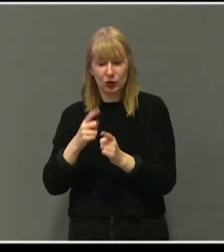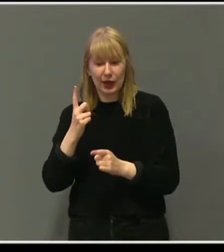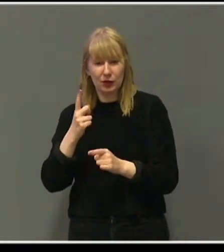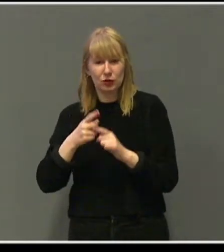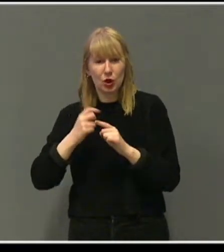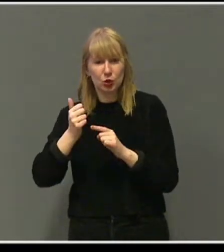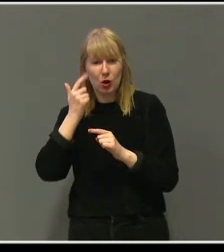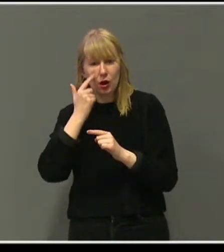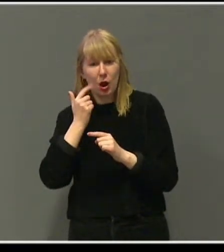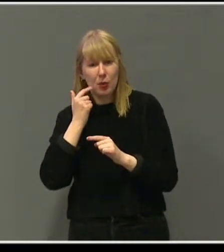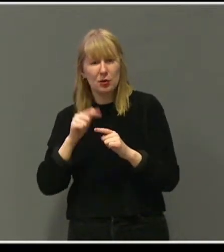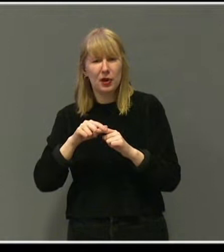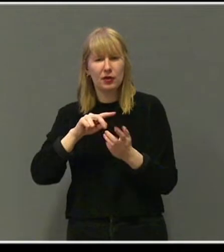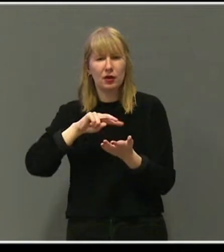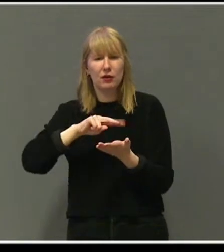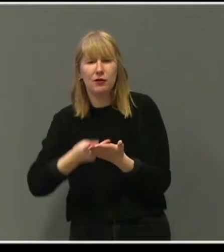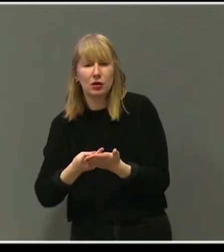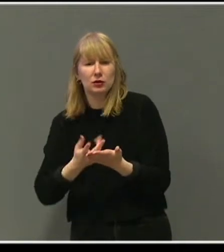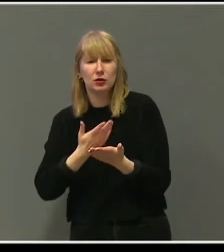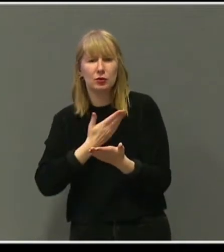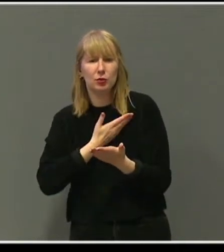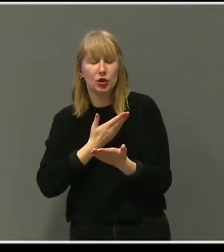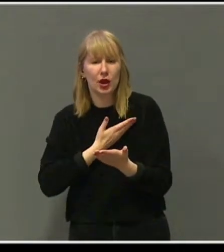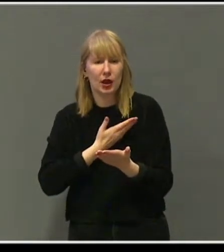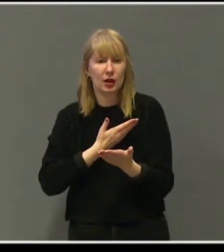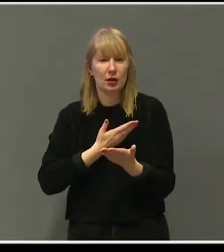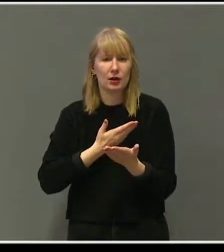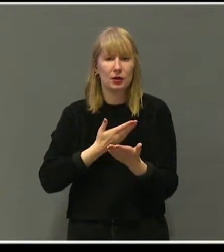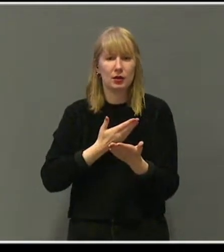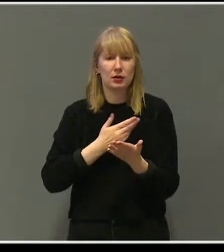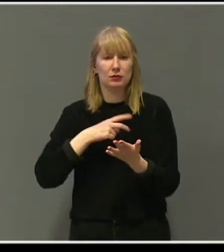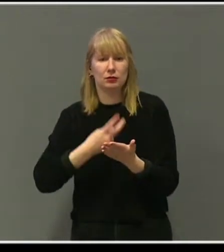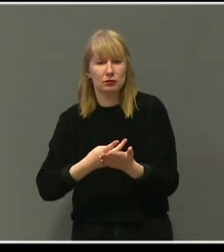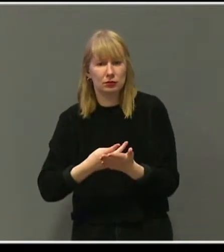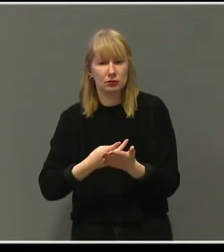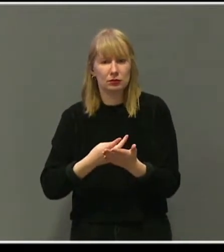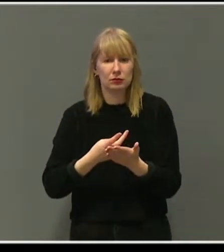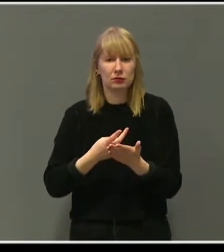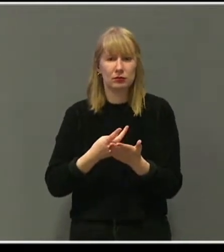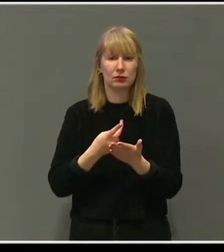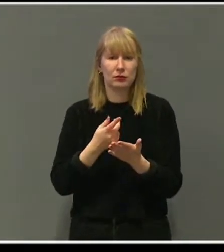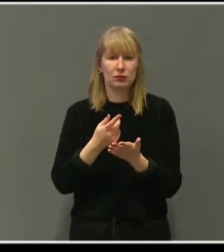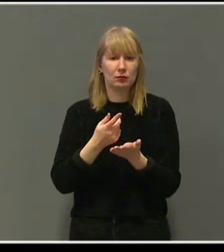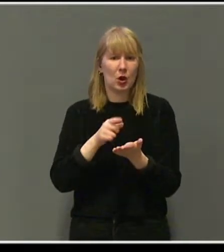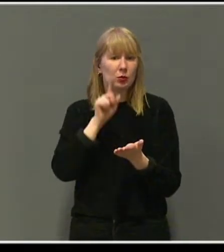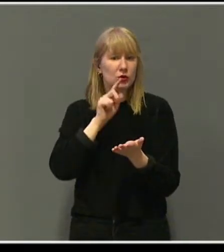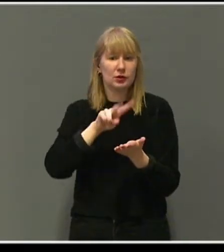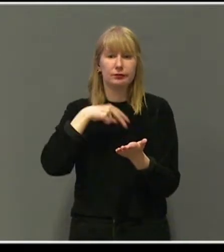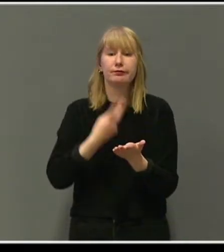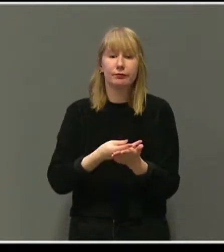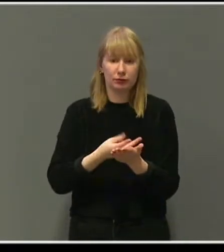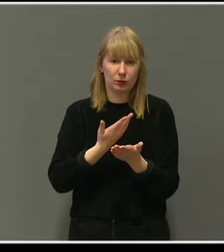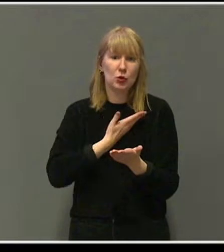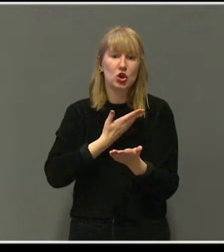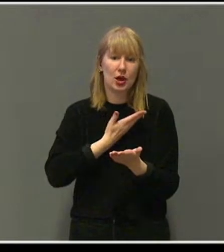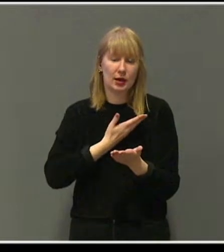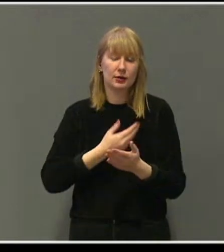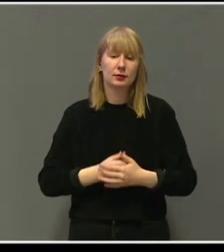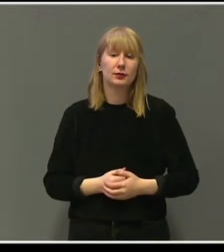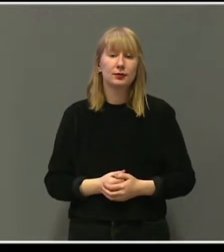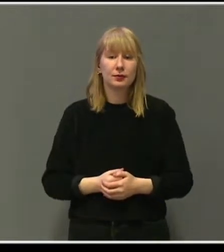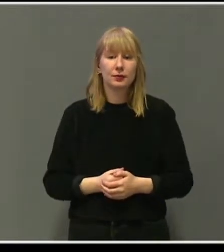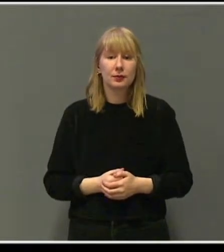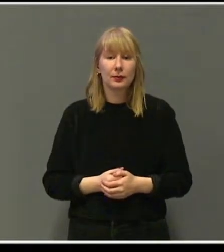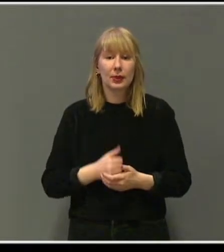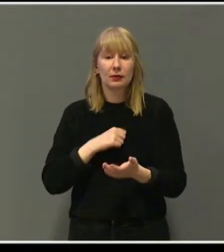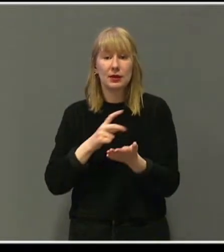falt mye. Og tok seg ikke for med hendene når han ramlet. Han gikk rett og slett på snøret. Og